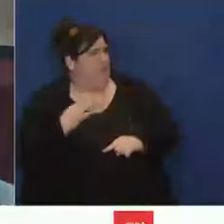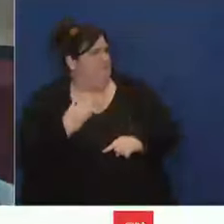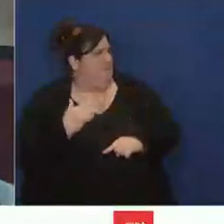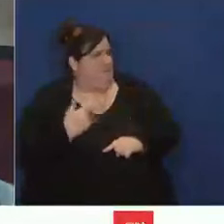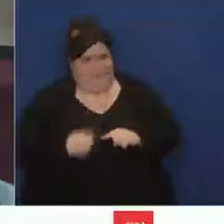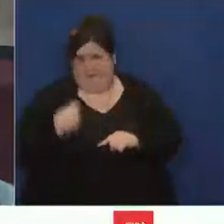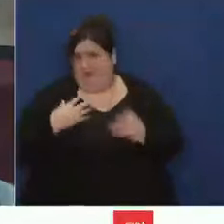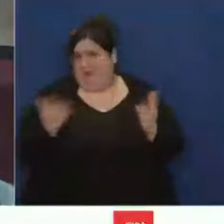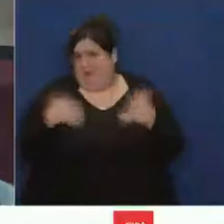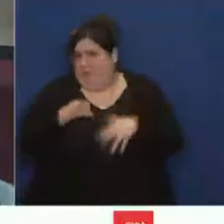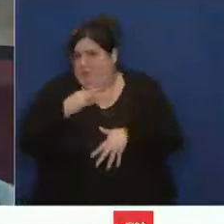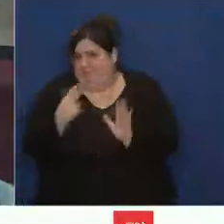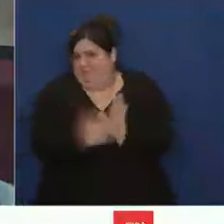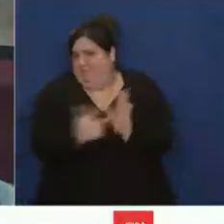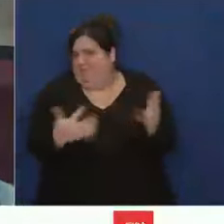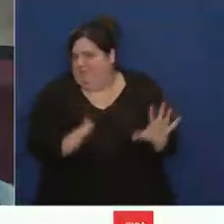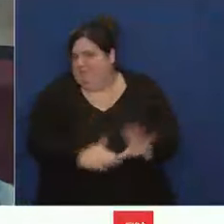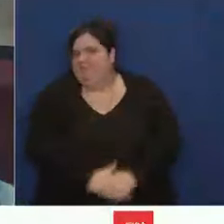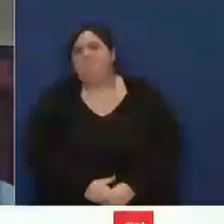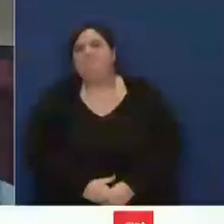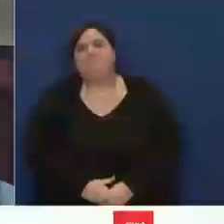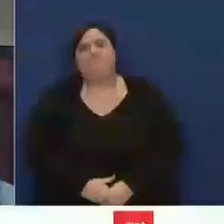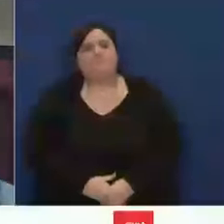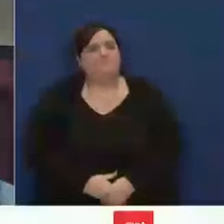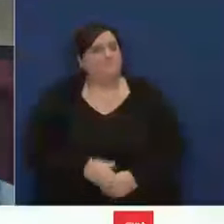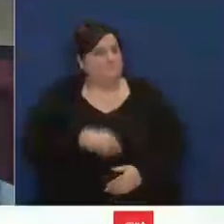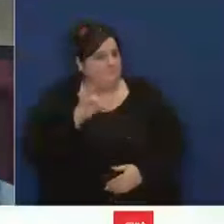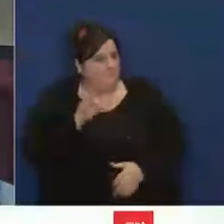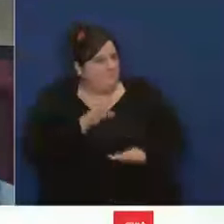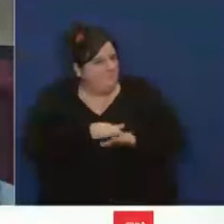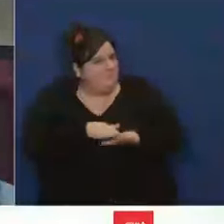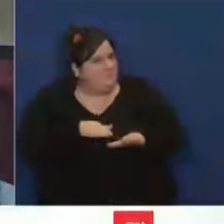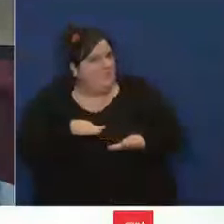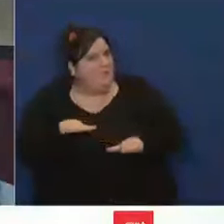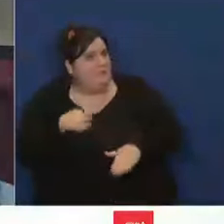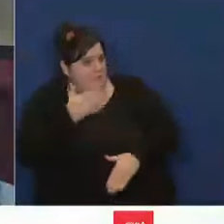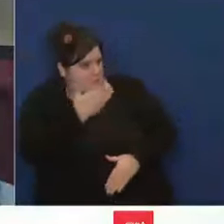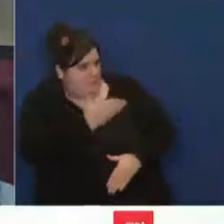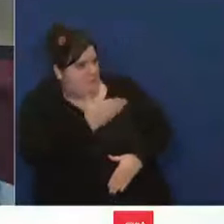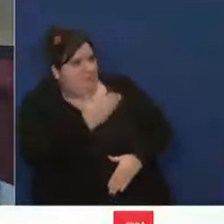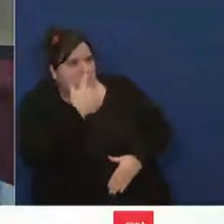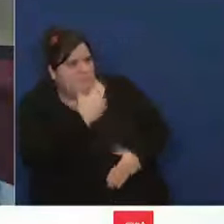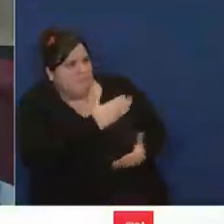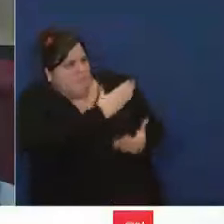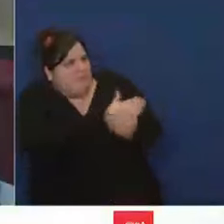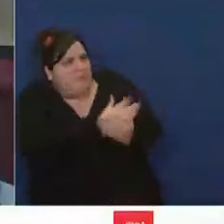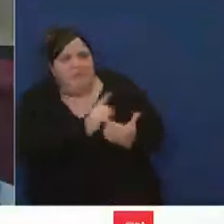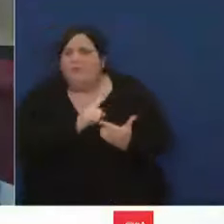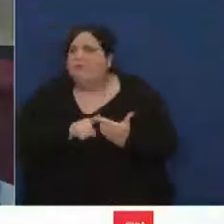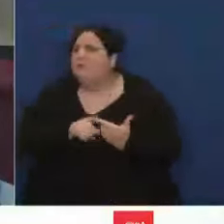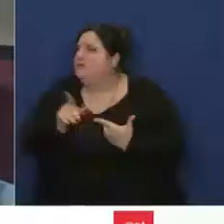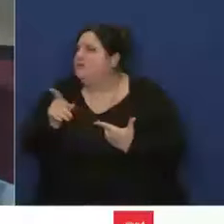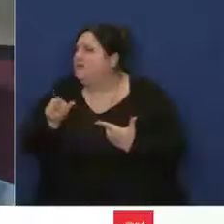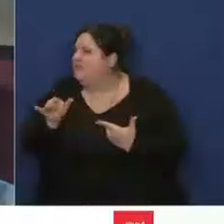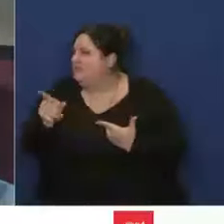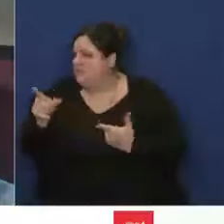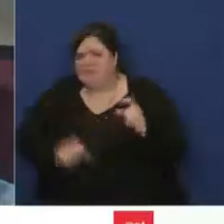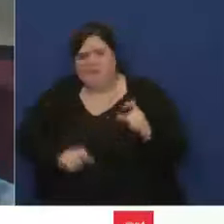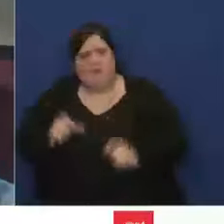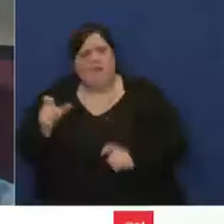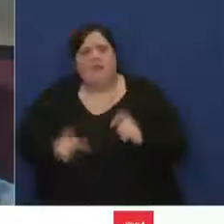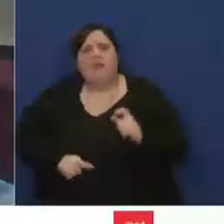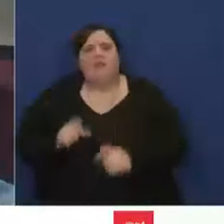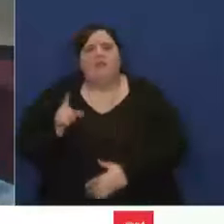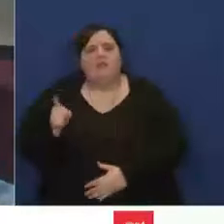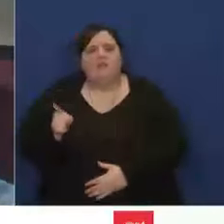séance. Et je voudrais aussi, comme ça a été fait par vous-même et par notre collègue de LV,